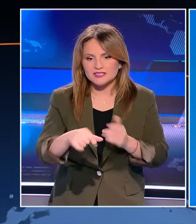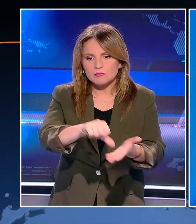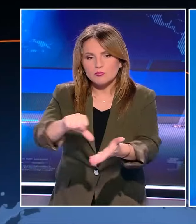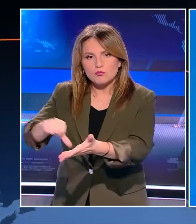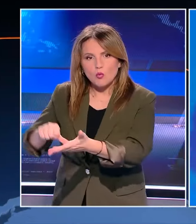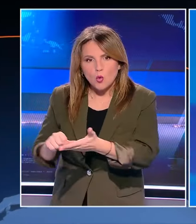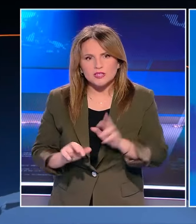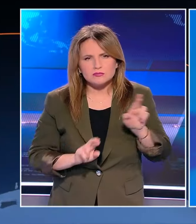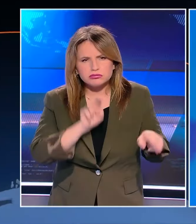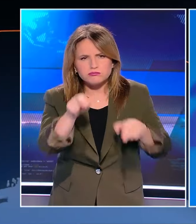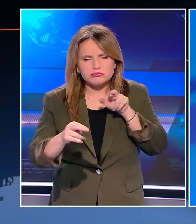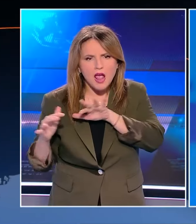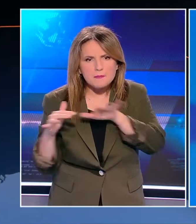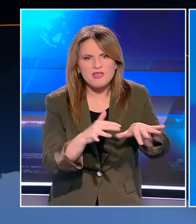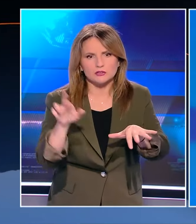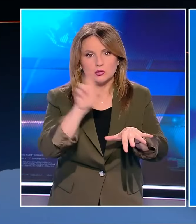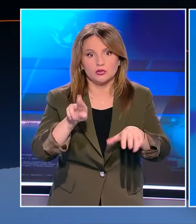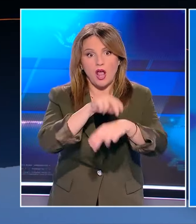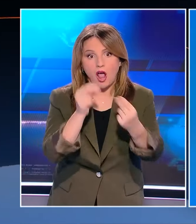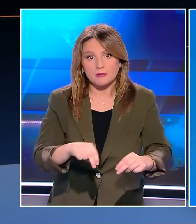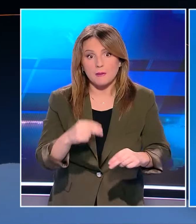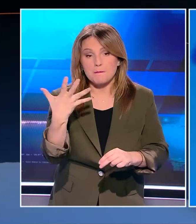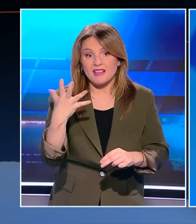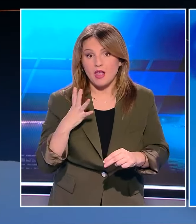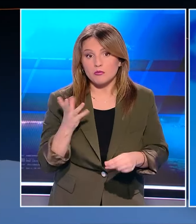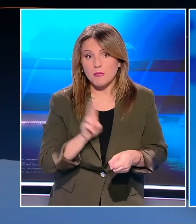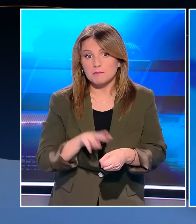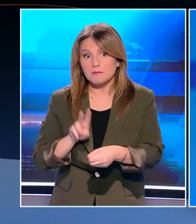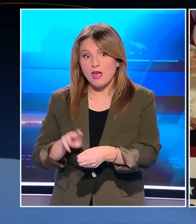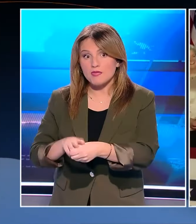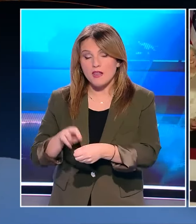Ουκρανικές πόλεις Με αποτέλεσμα το θάνατο τουλάχιστον πέντε ανθρώπων